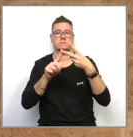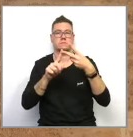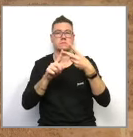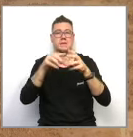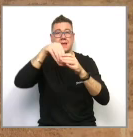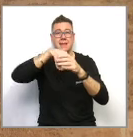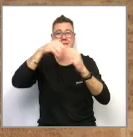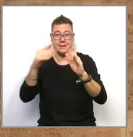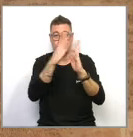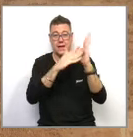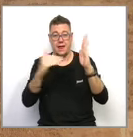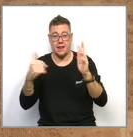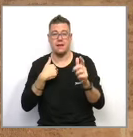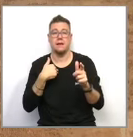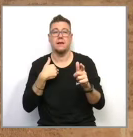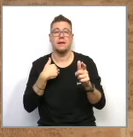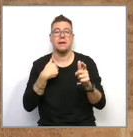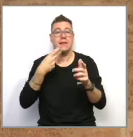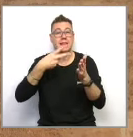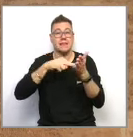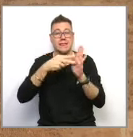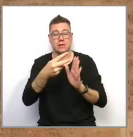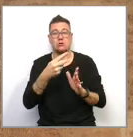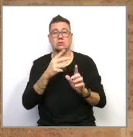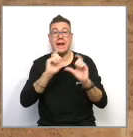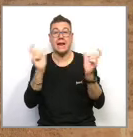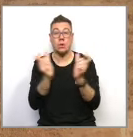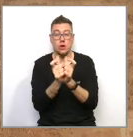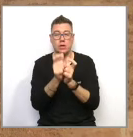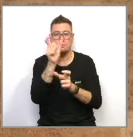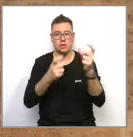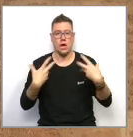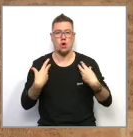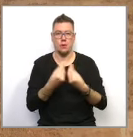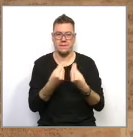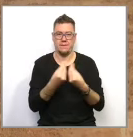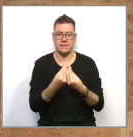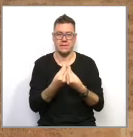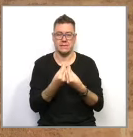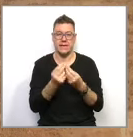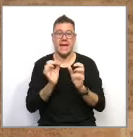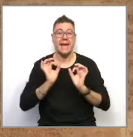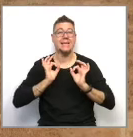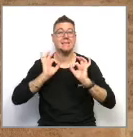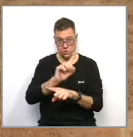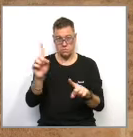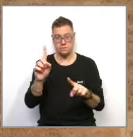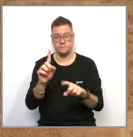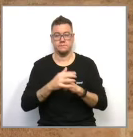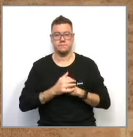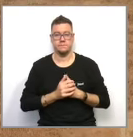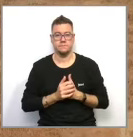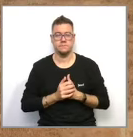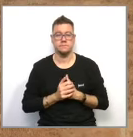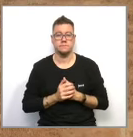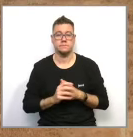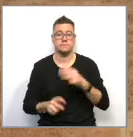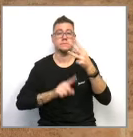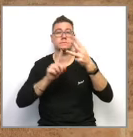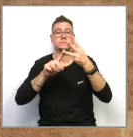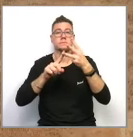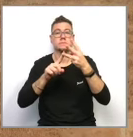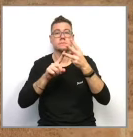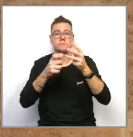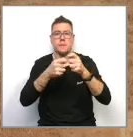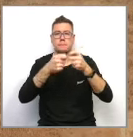de les vivendes, les reunions es limitaran als convivents, amb les excepcions ja previstes. I tres, es